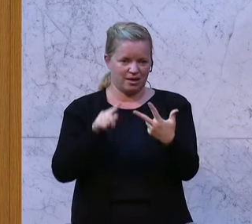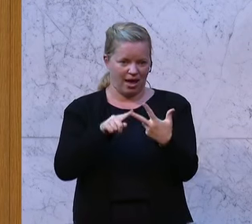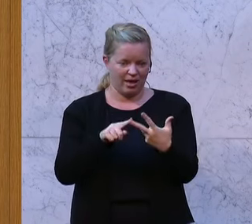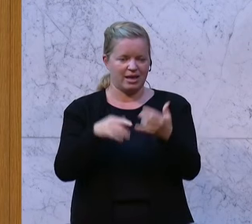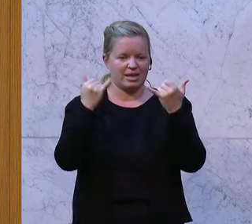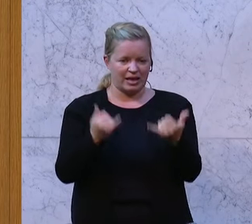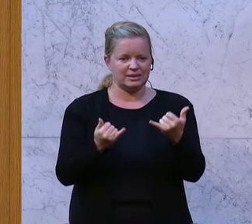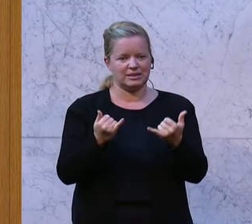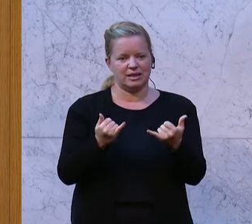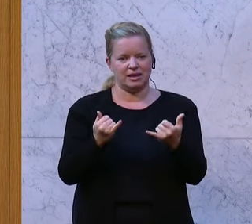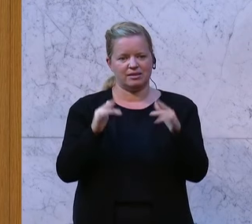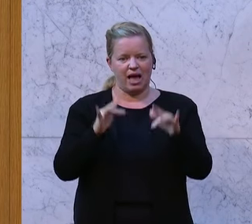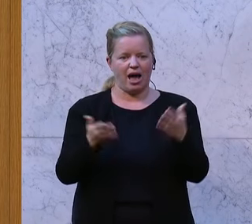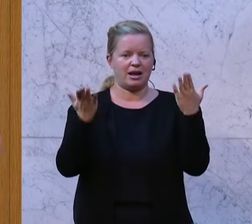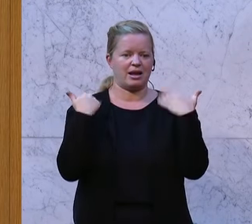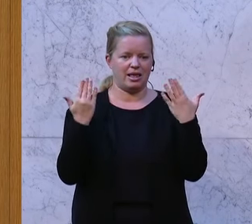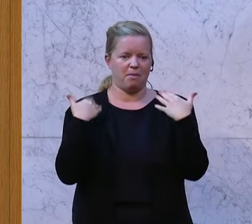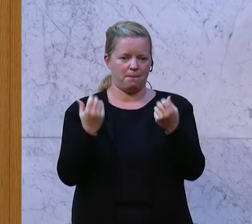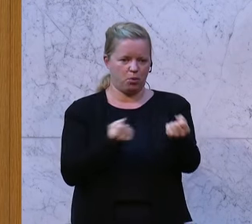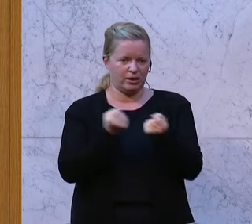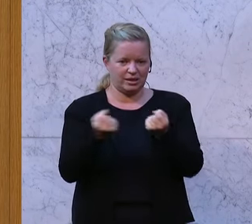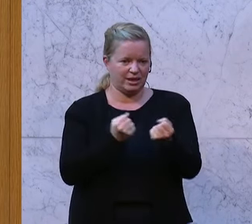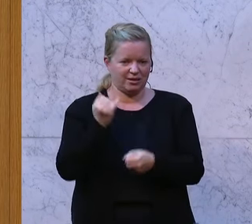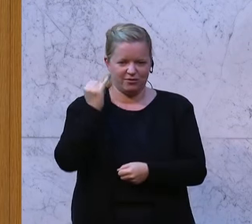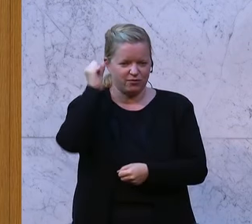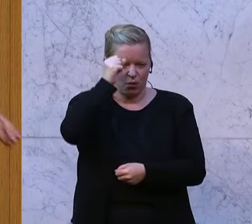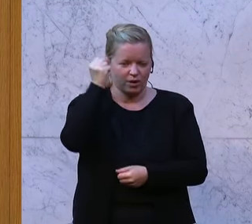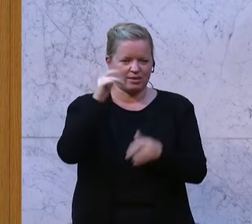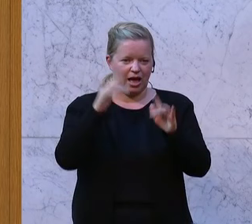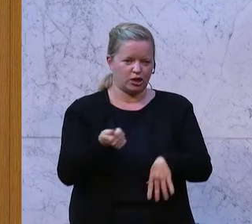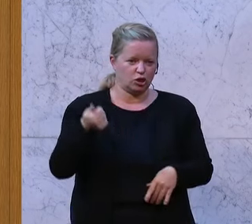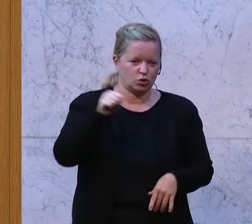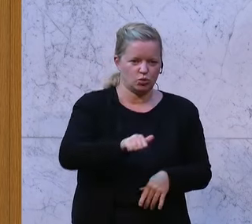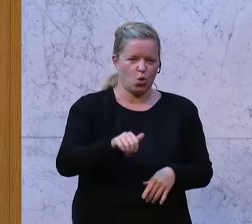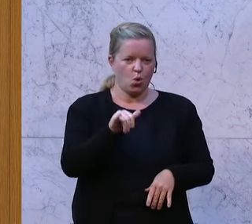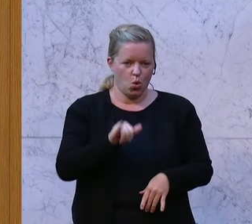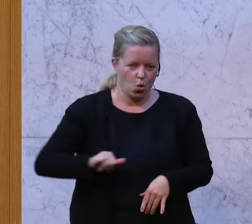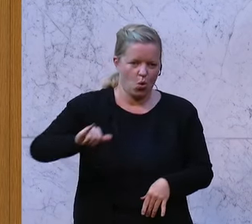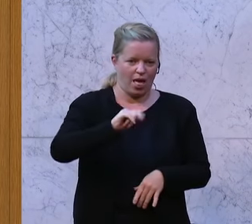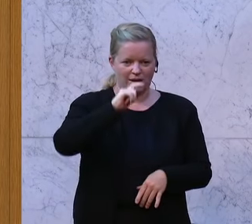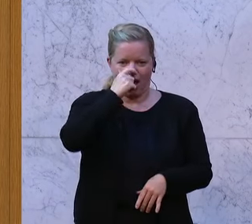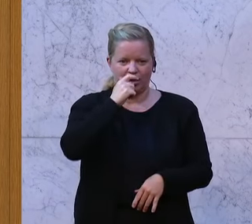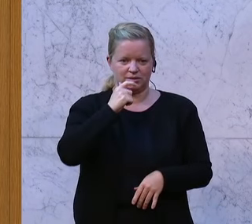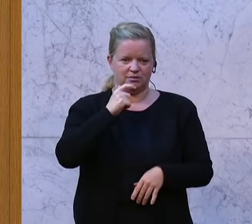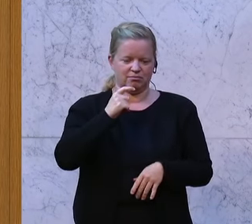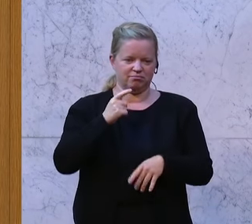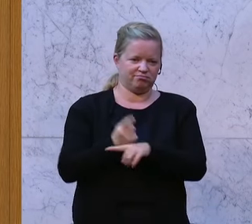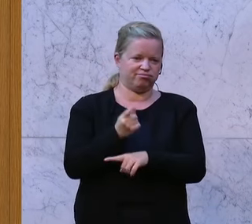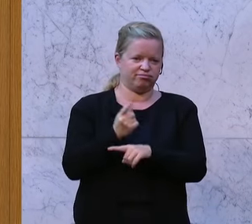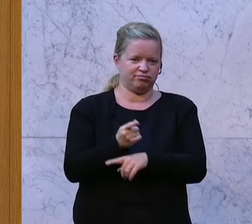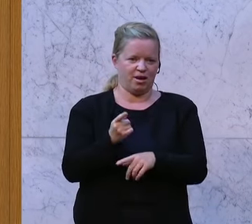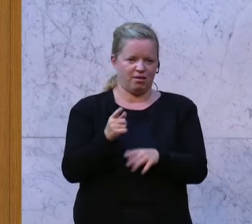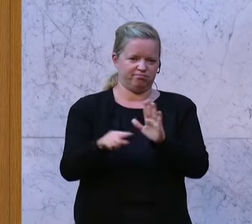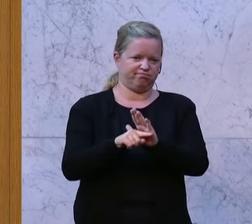diese irrationale Klimapolitik mitsamt einer Verteufelung von Öl und Gas. Das ist nichts anderes als eine